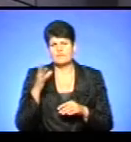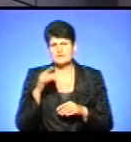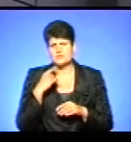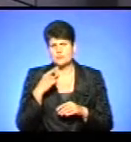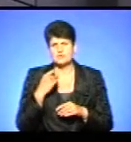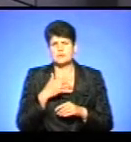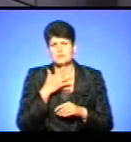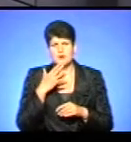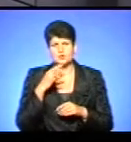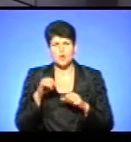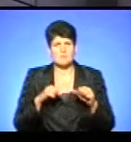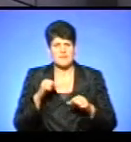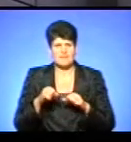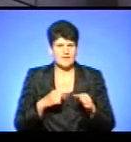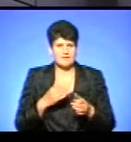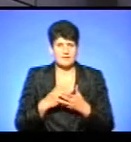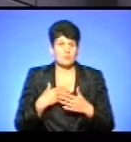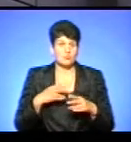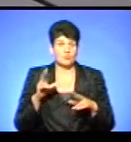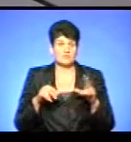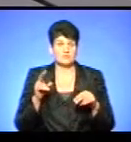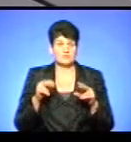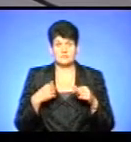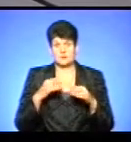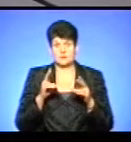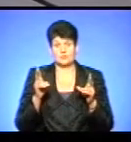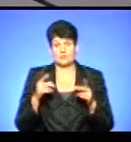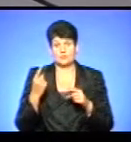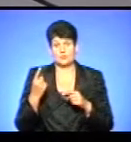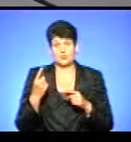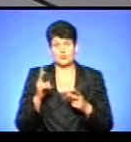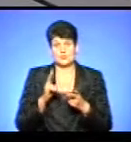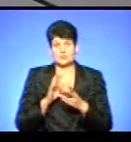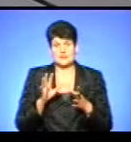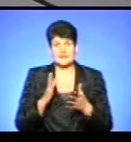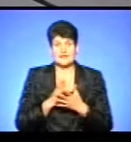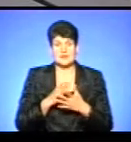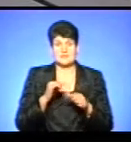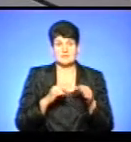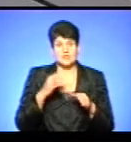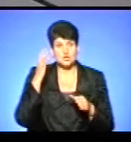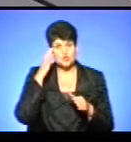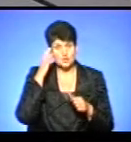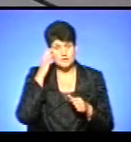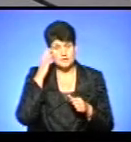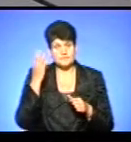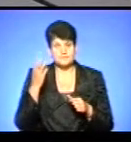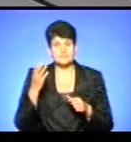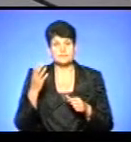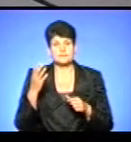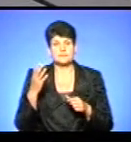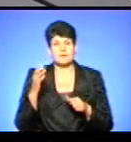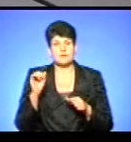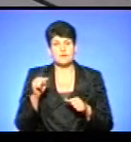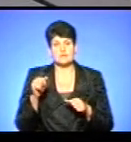медведя. Ну, там дійсно багато медведів, але нам пощастило, що жодного не зустріли. зустріли? Ну, там є які медведі, чорні медведі, це такі медведі, їх там можна